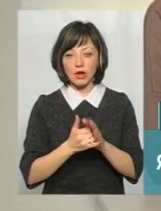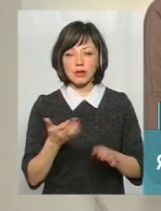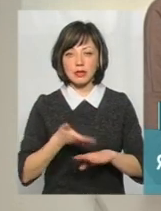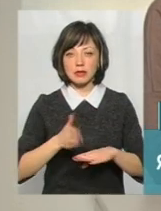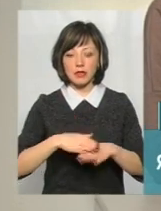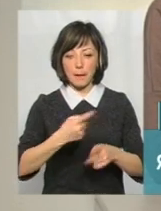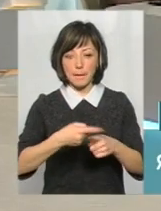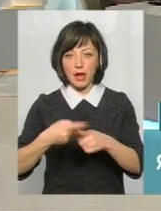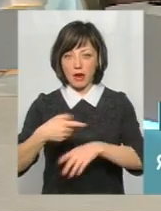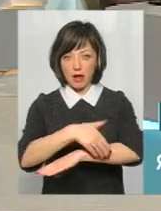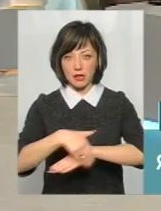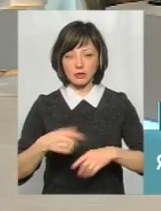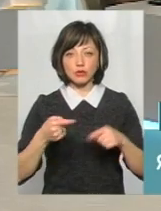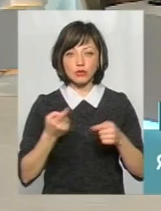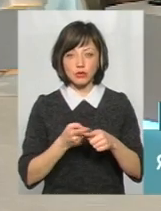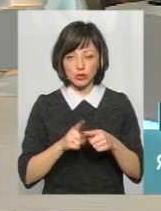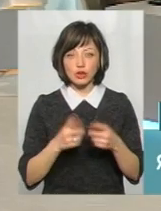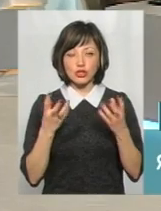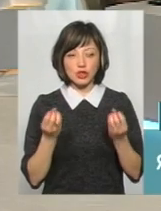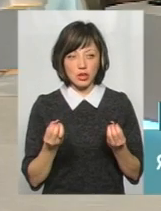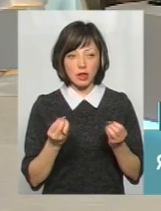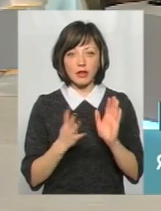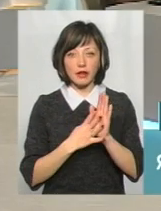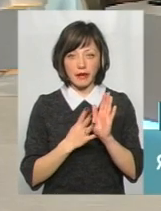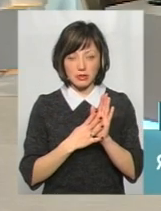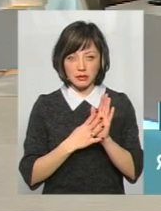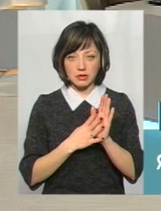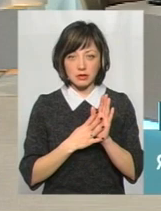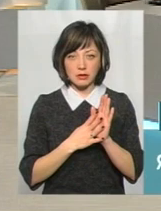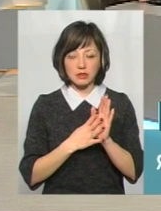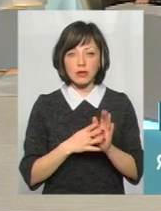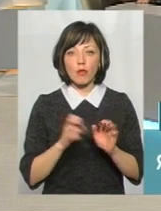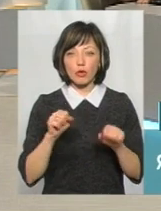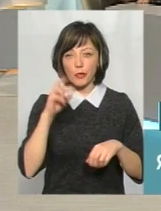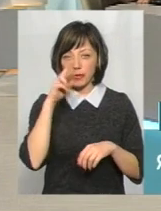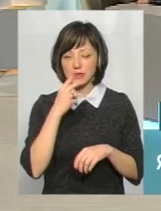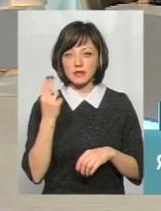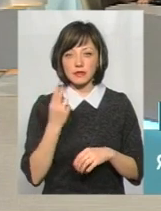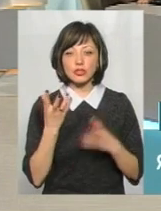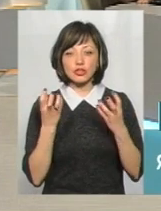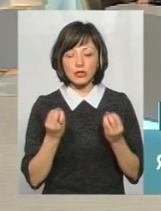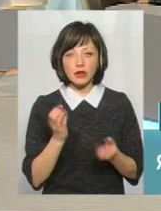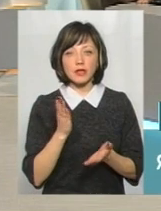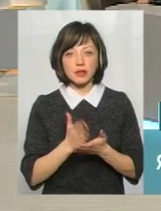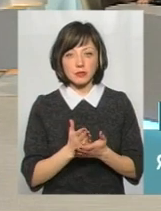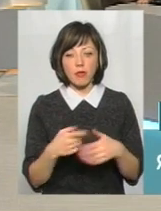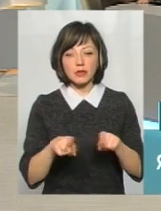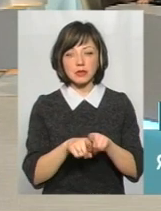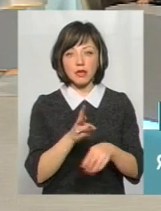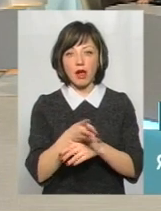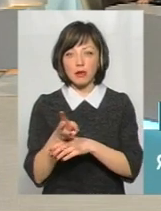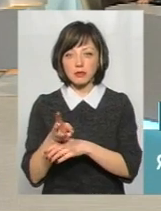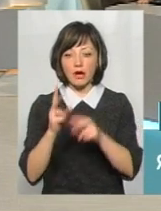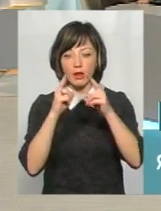перехрестях. От цього, ага, і ще 9, можу помилитися в цифрі, але ще є такі камери